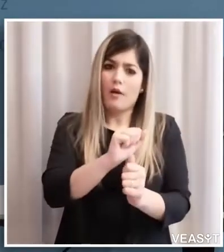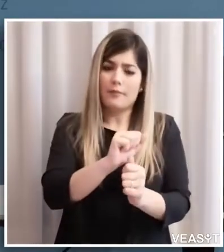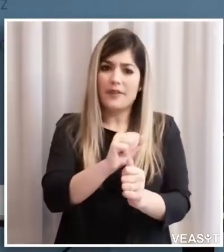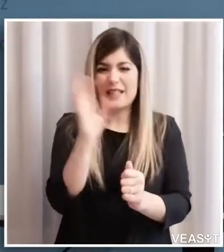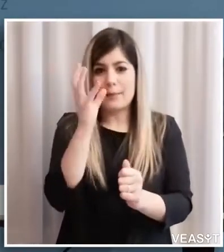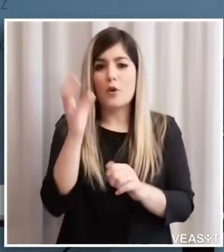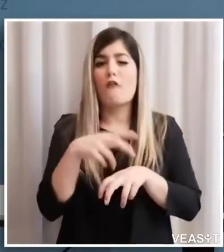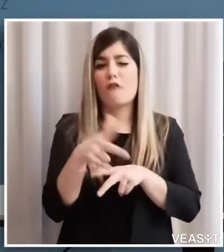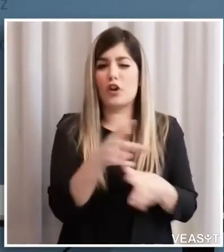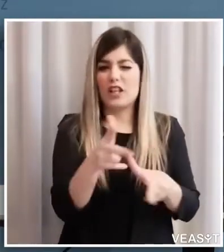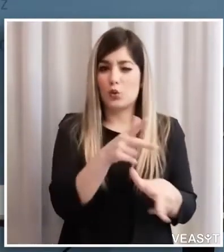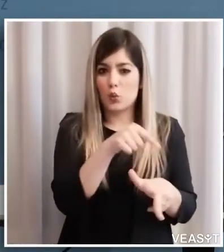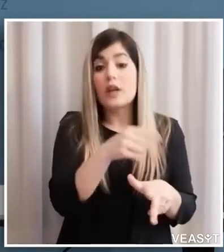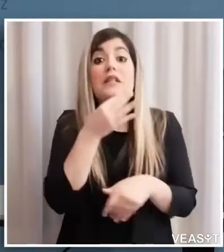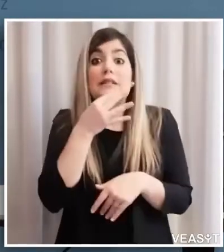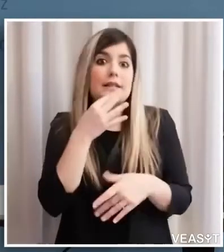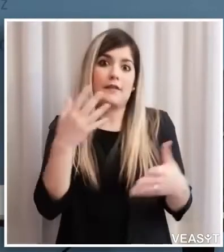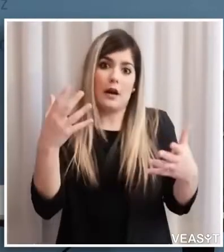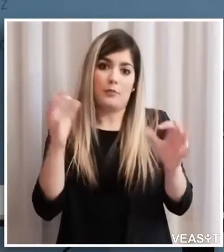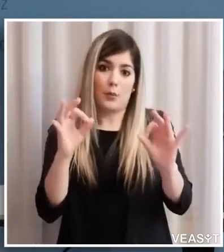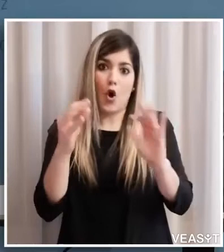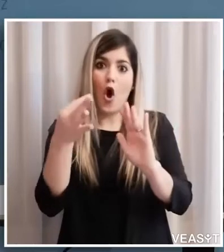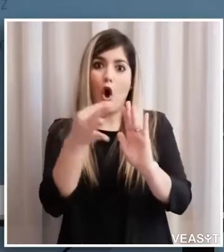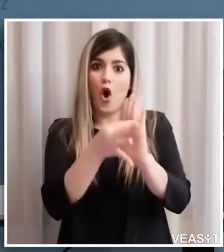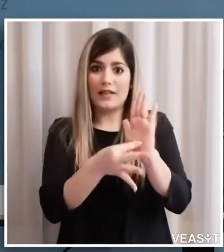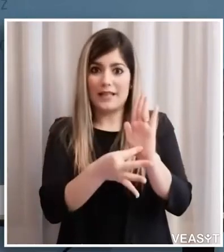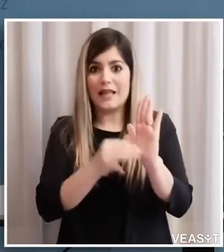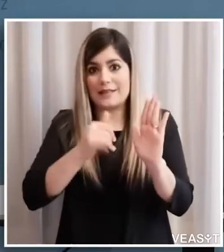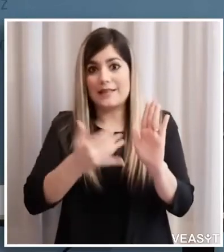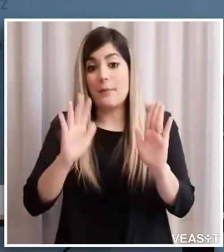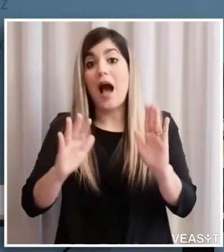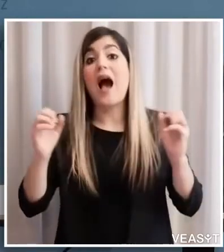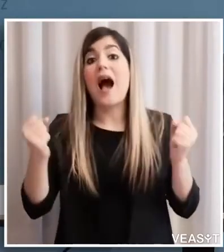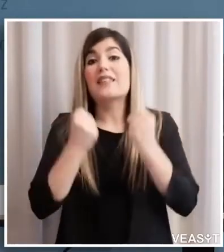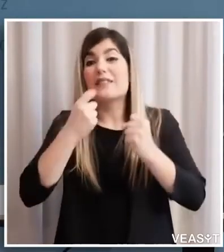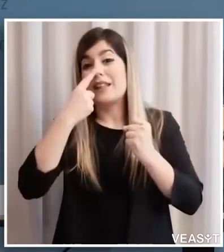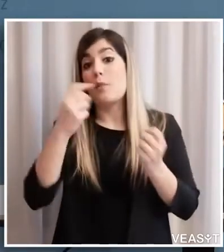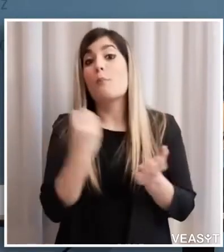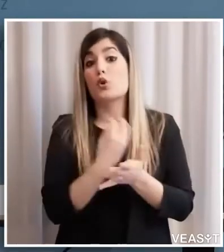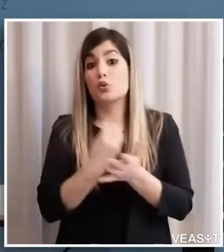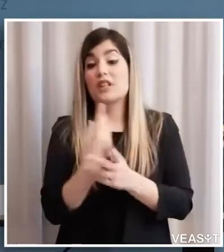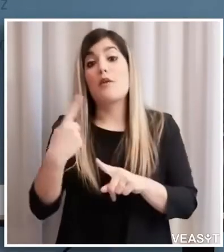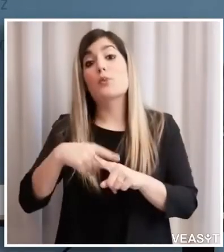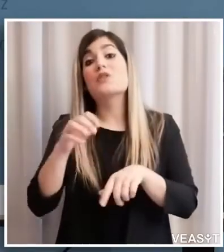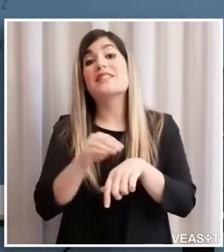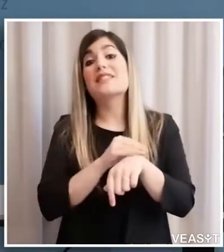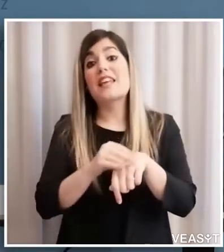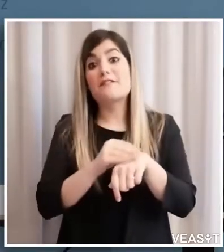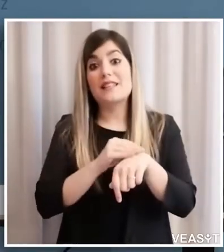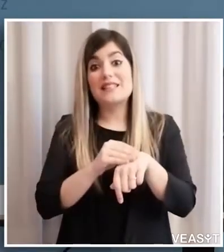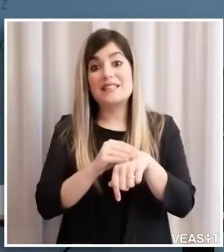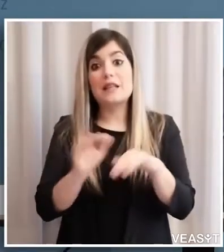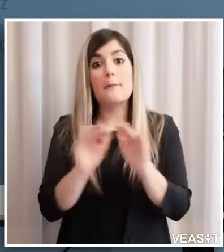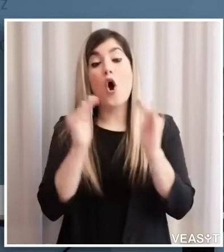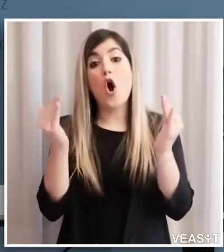alla fine si riduce alle attività produttive e di servizi che non fanno parte di questo grande mondo delle attività